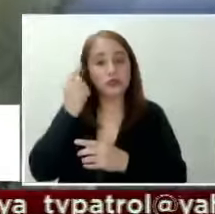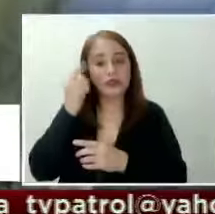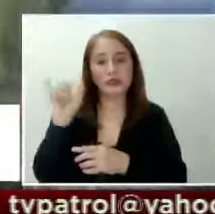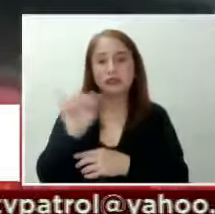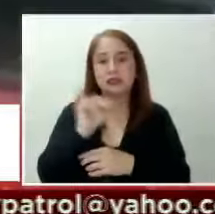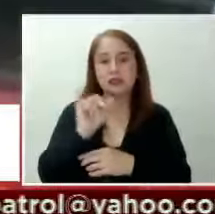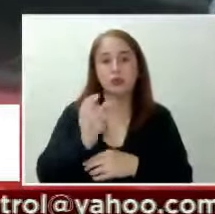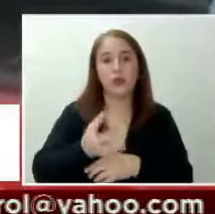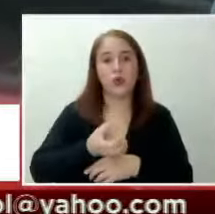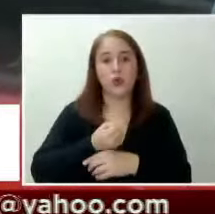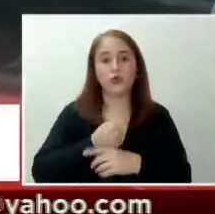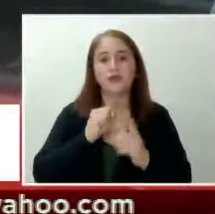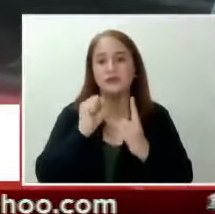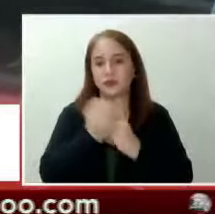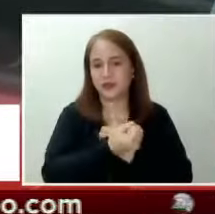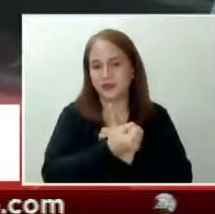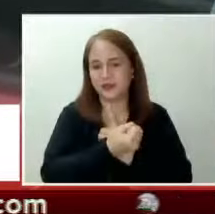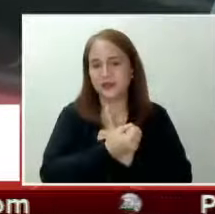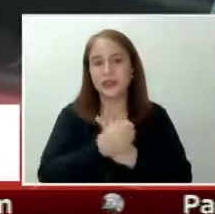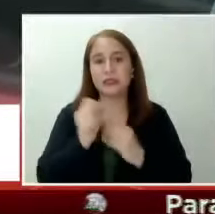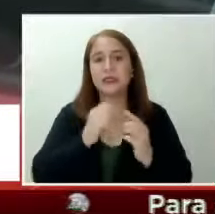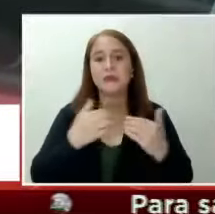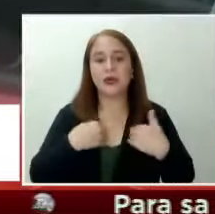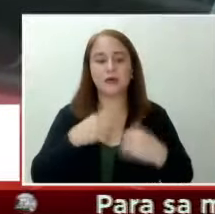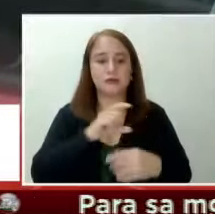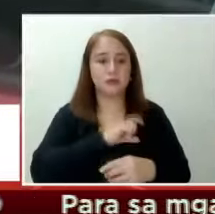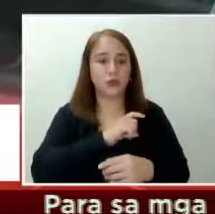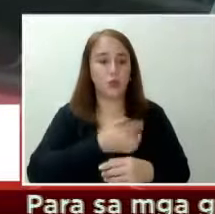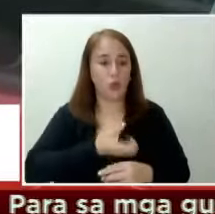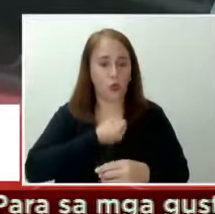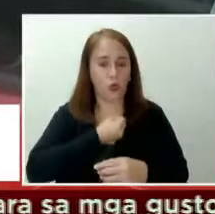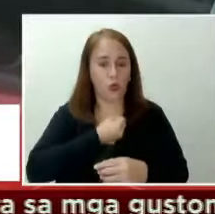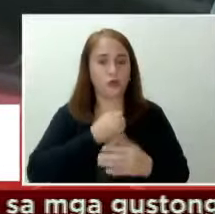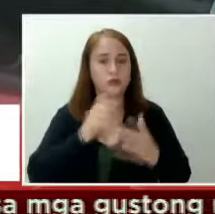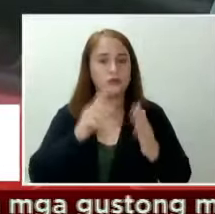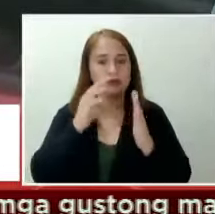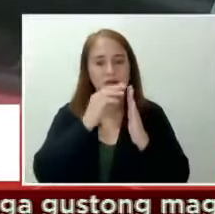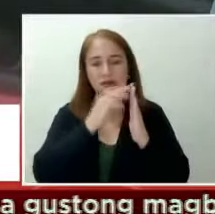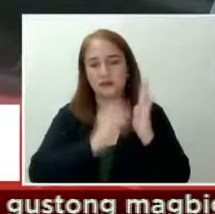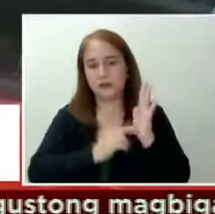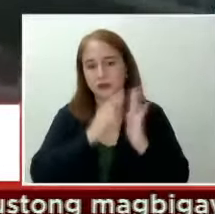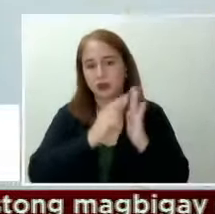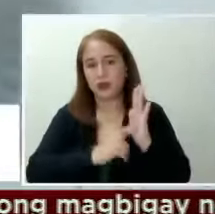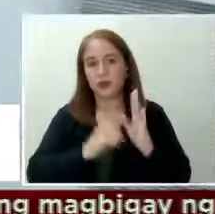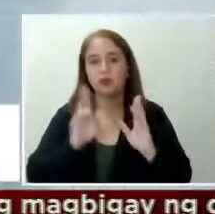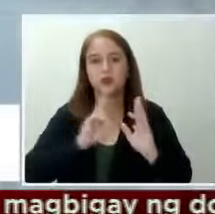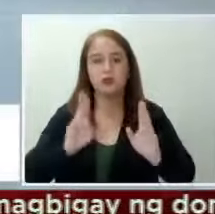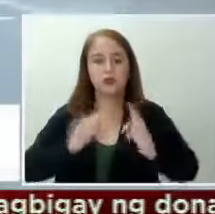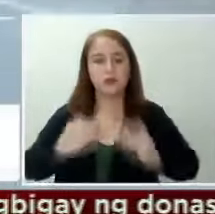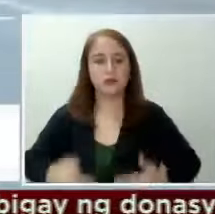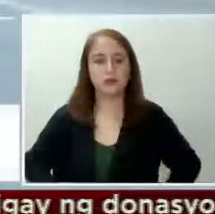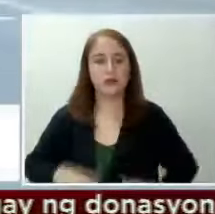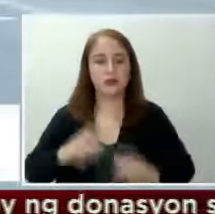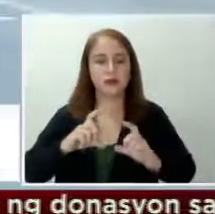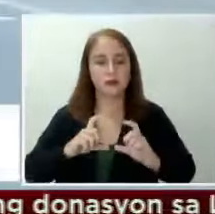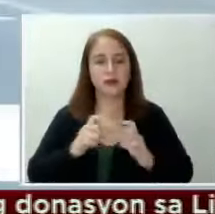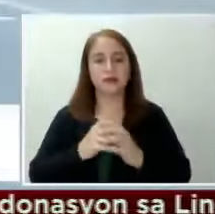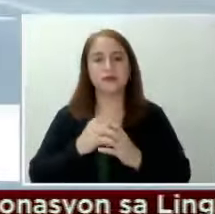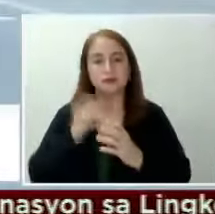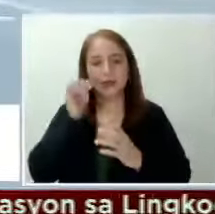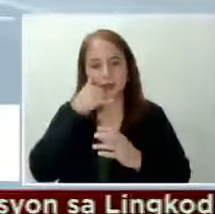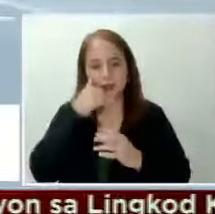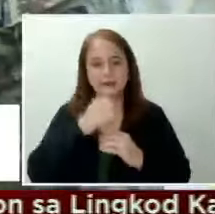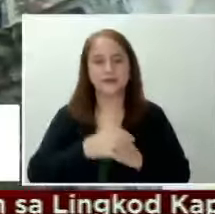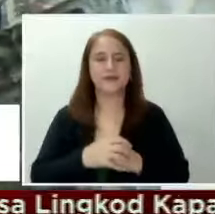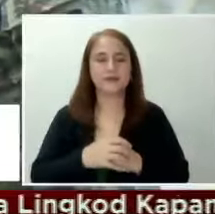kanilang kalagayan. Maglalabas din ang PNP ng sarili itong patakaran sa paggamit ng mga body camera. Mike Navallo, ABS